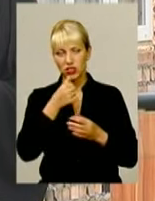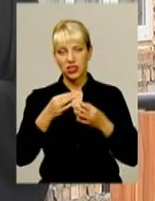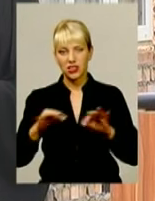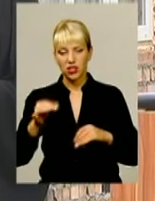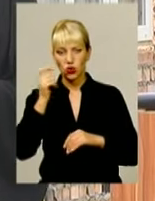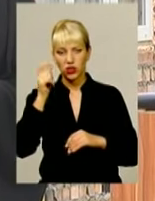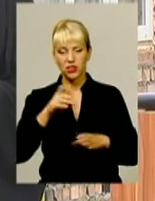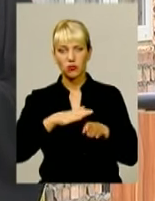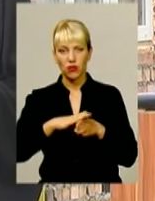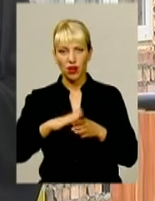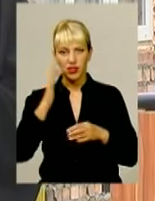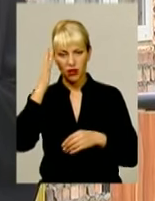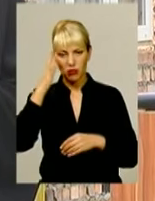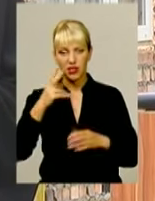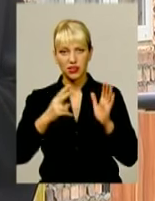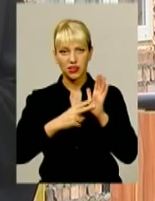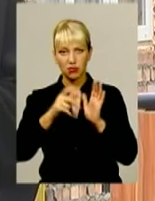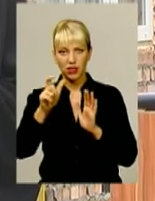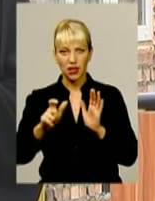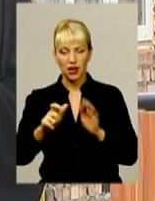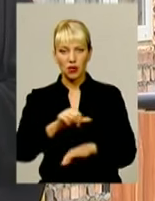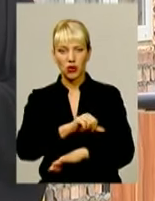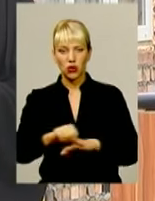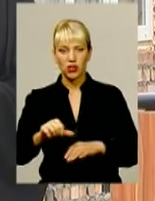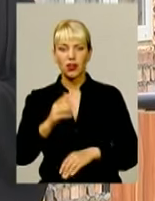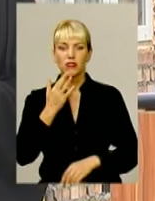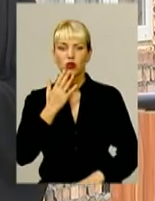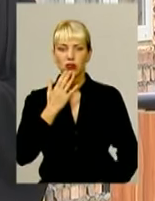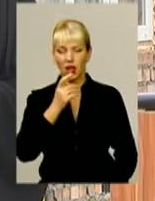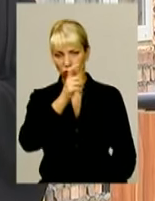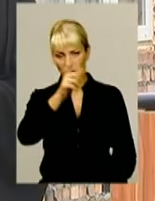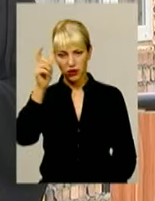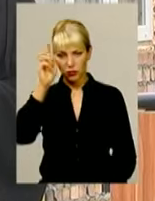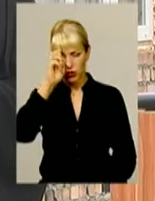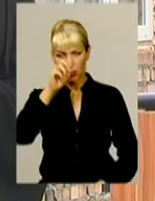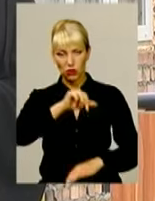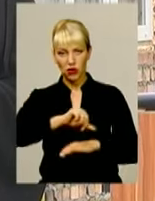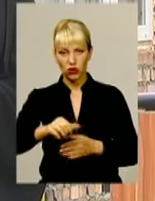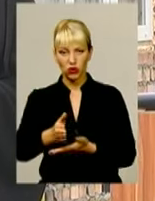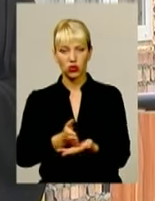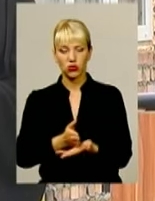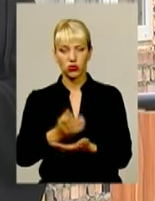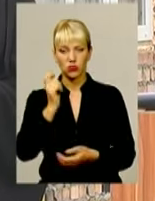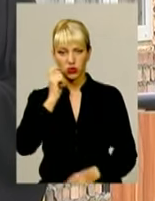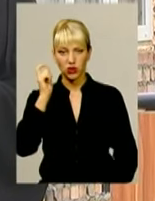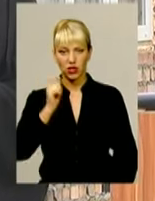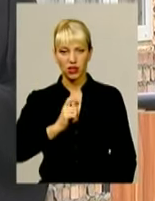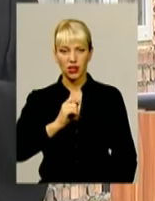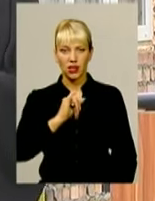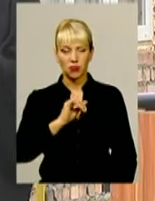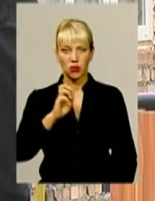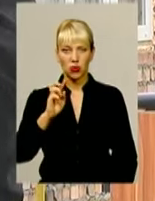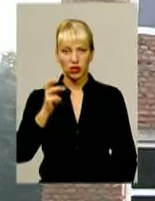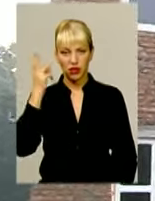збувається мрія сімей прикордонників Національної академії Державної прикордонної служби України імені